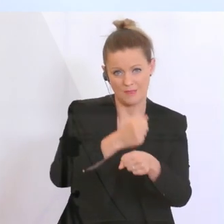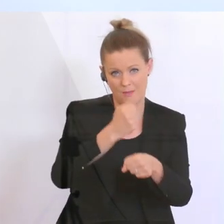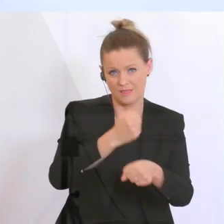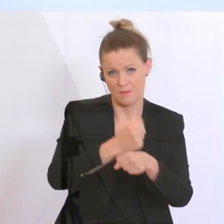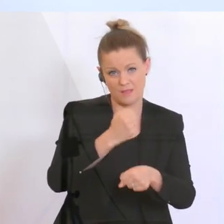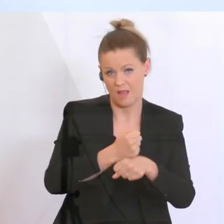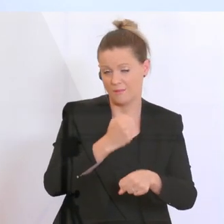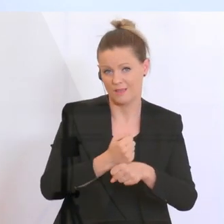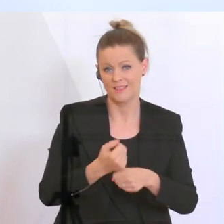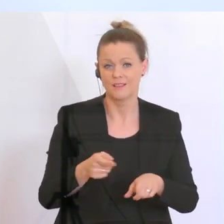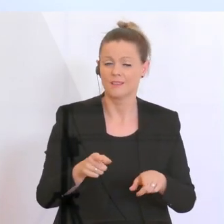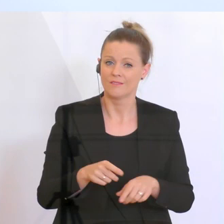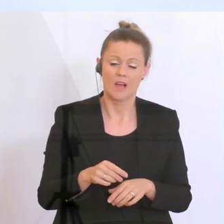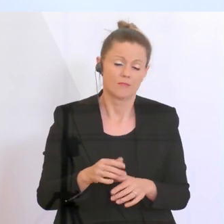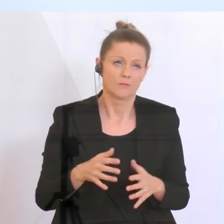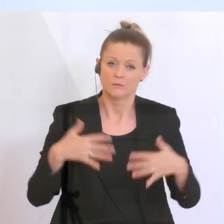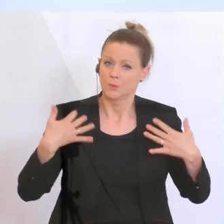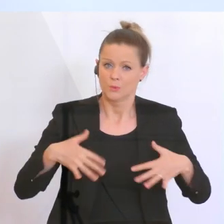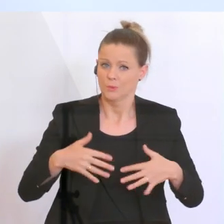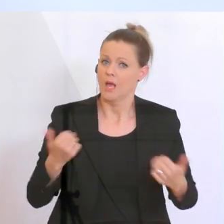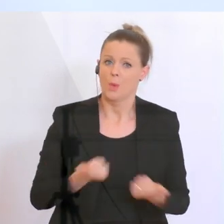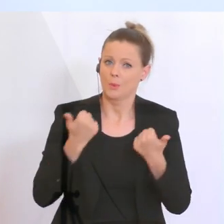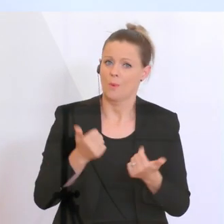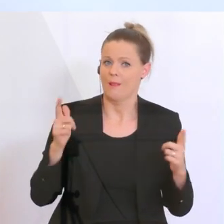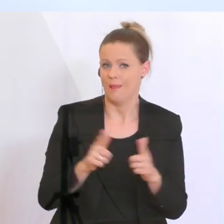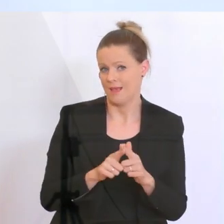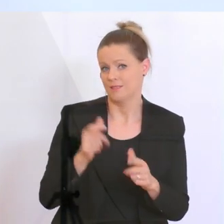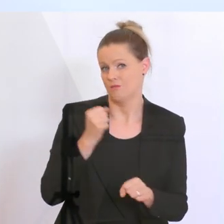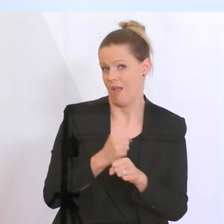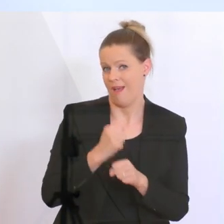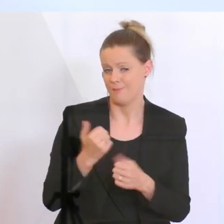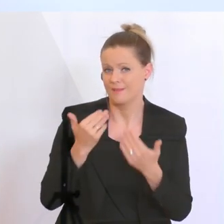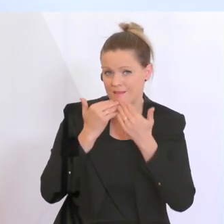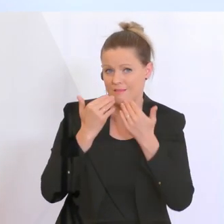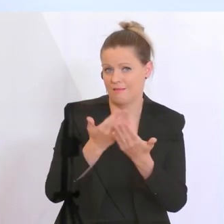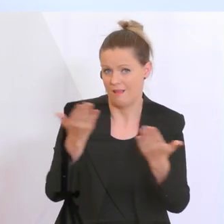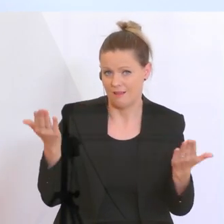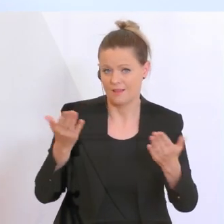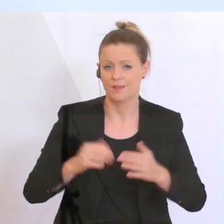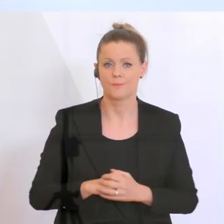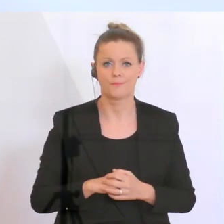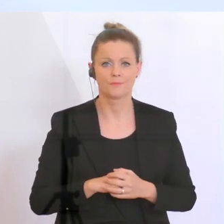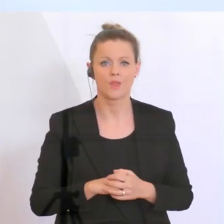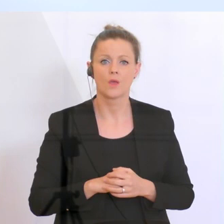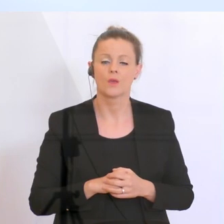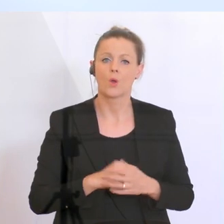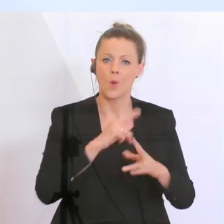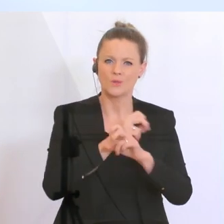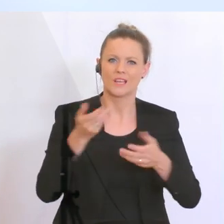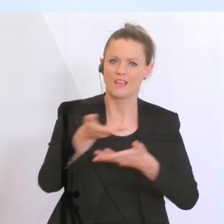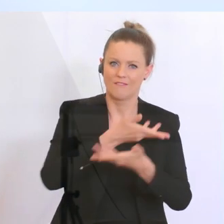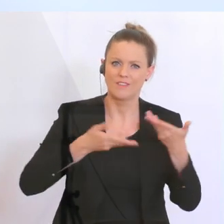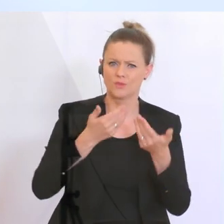und für diese großartige Arbeit und die Leistung. Die österreichische Wirtschaft müssen wir durch diese